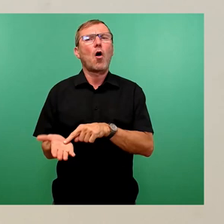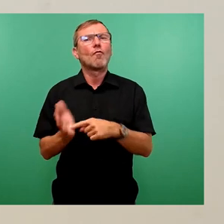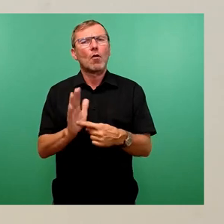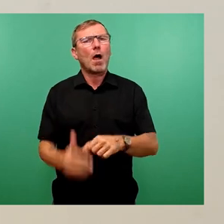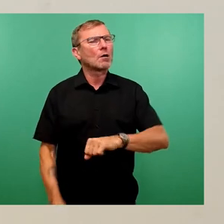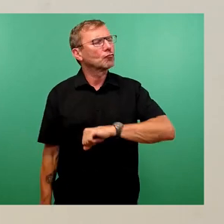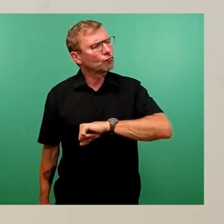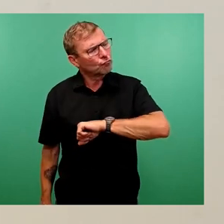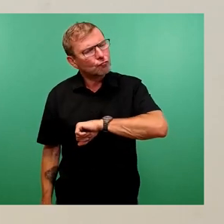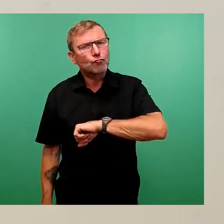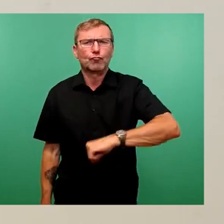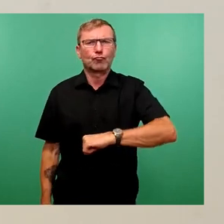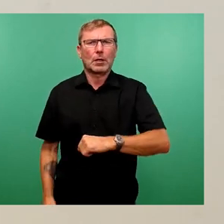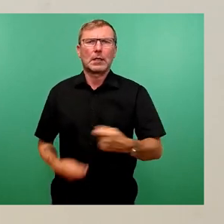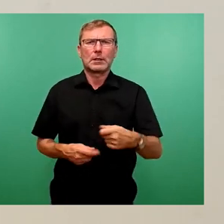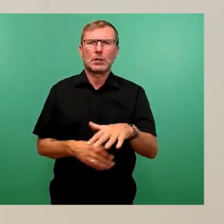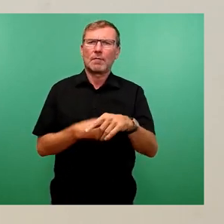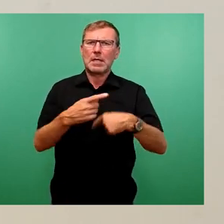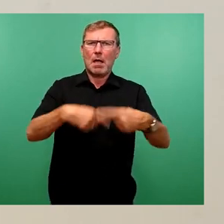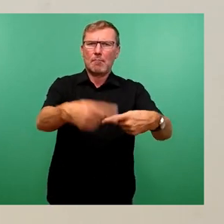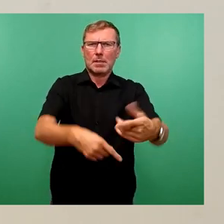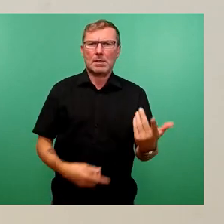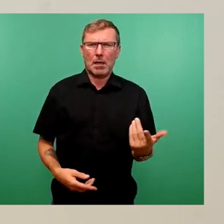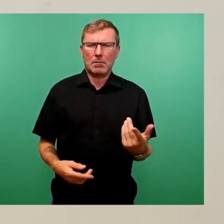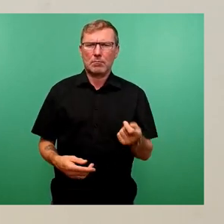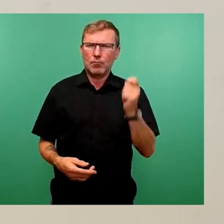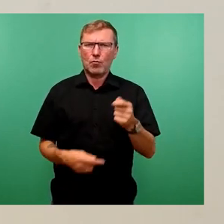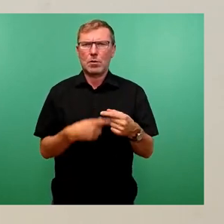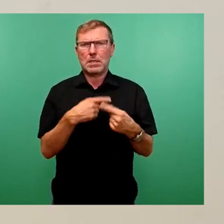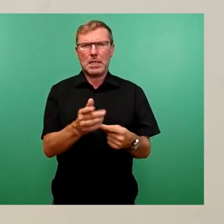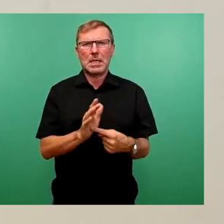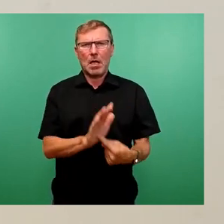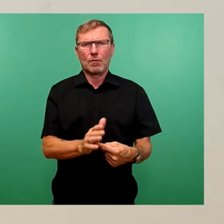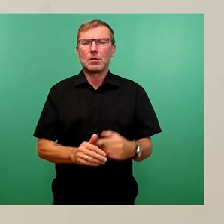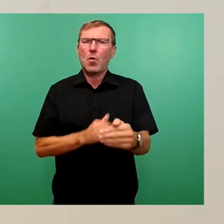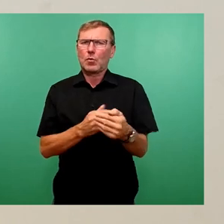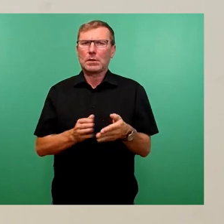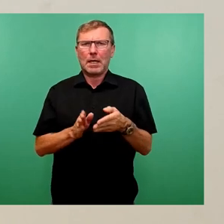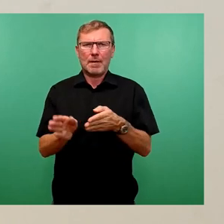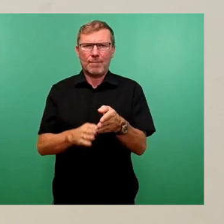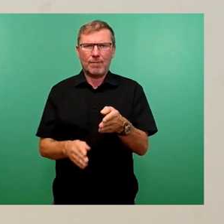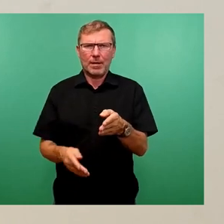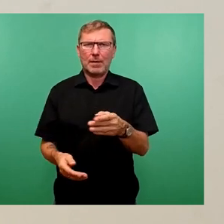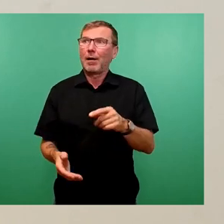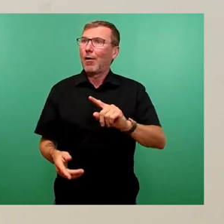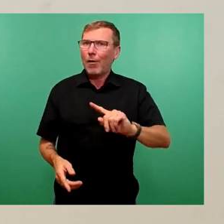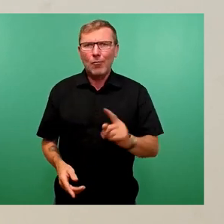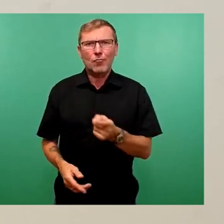in den Geschäftsgang gebracht werden können. Diese kürzeren Wege haben sich dadurch noch einmal ein Stück weit